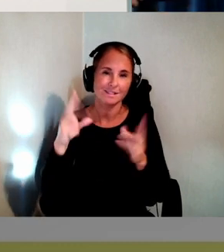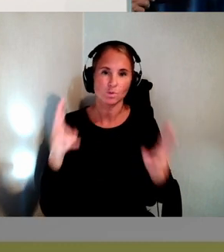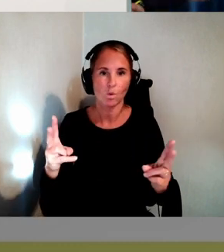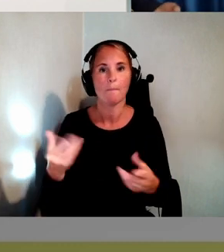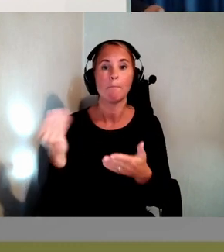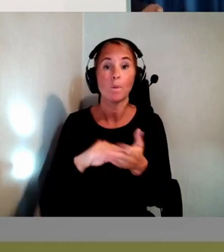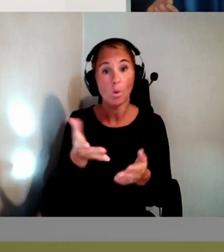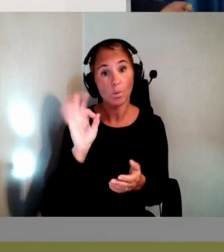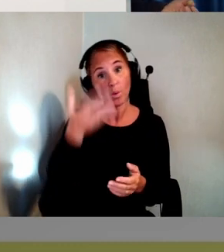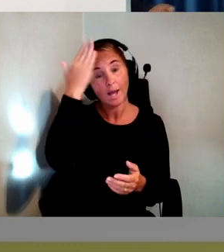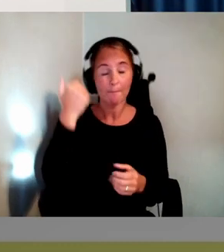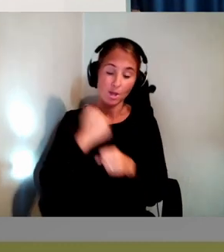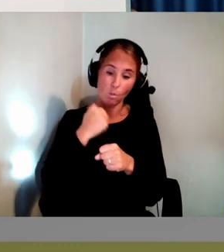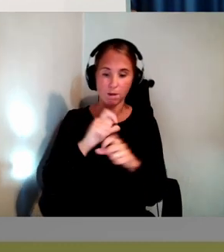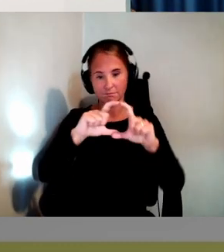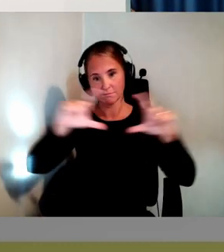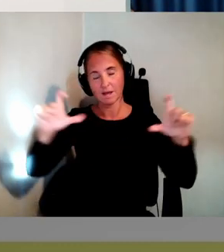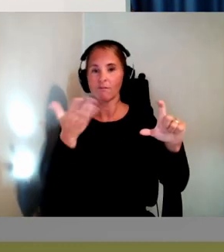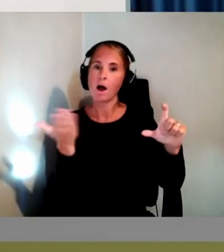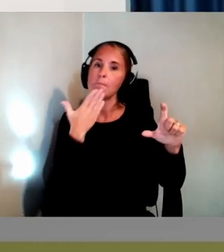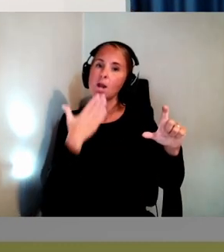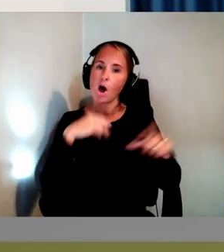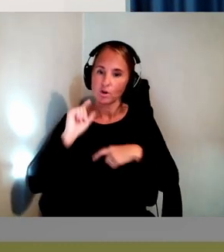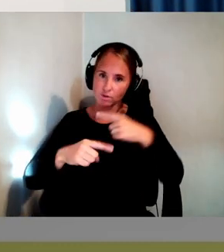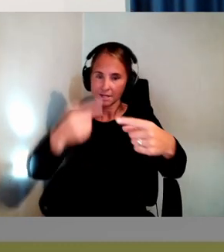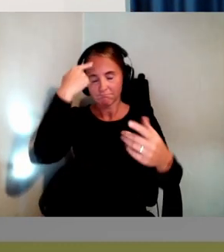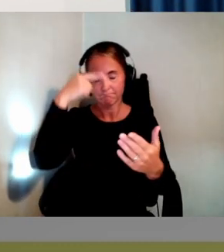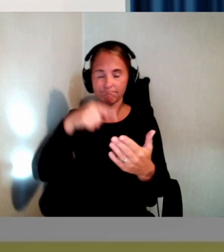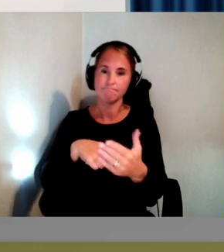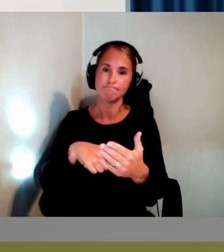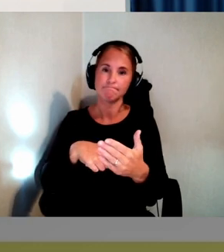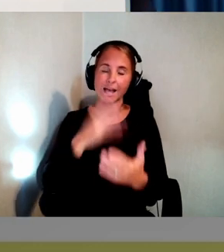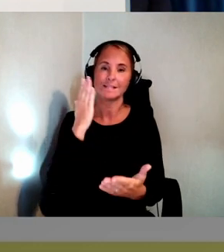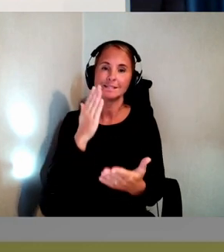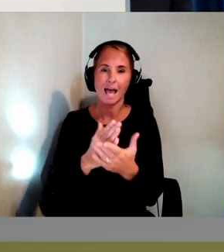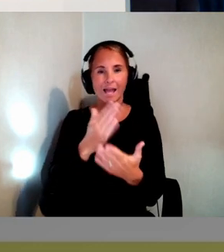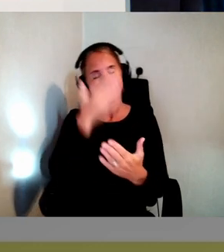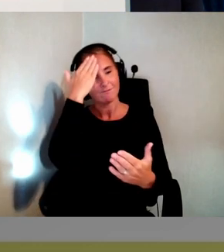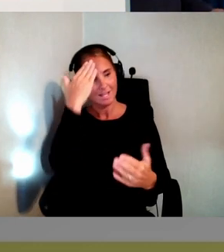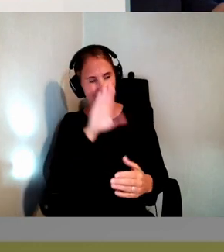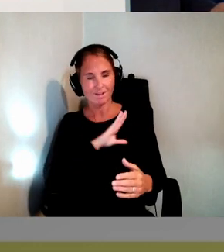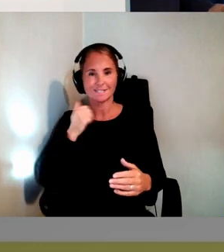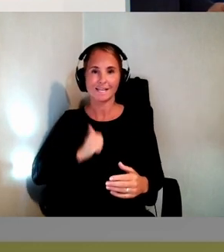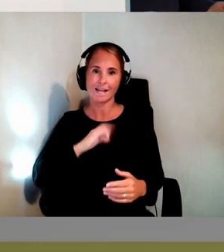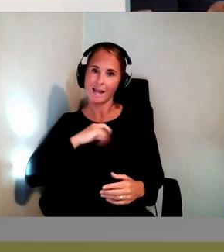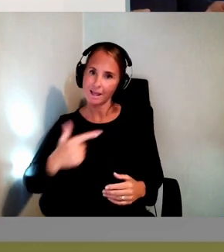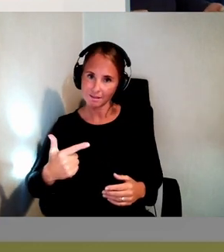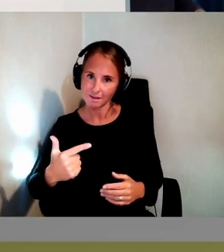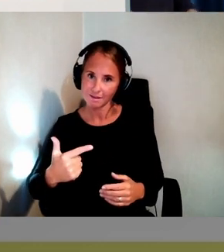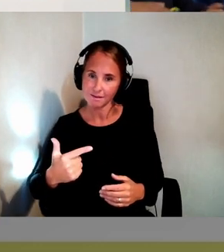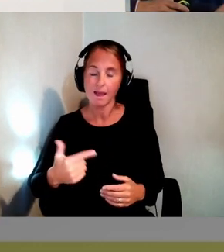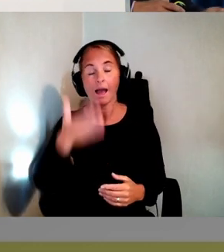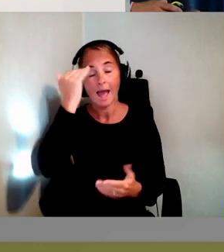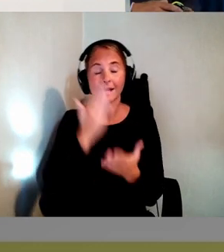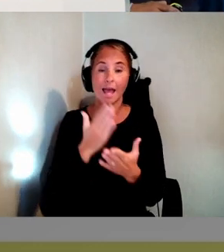kan man jobba? Vad är bra rutiner för att få säkerställa tillgängligheten? Det här kan gälla till exempel om man ska